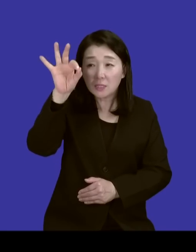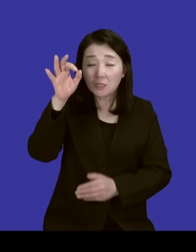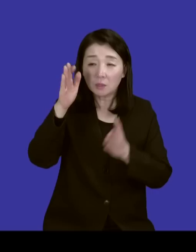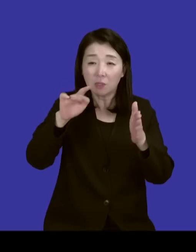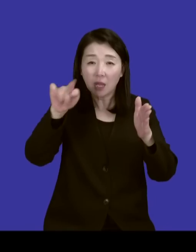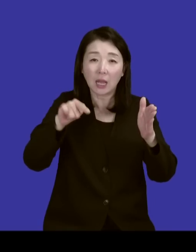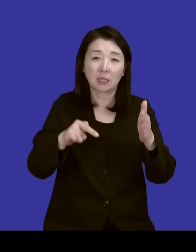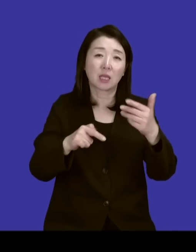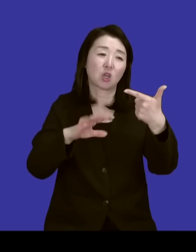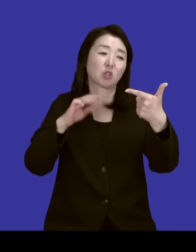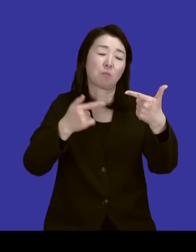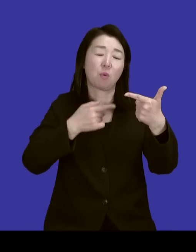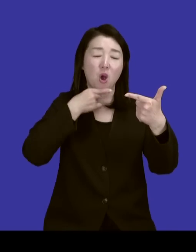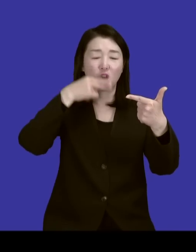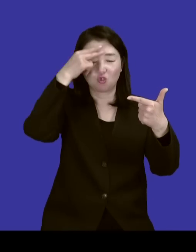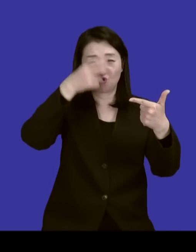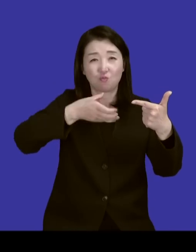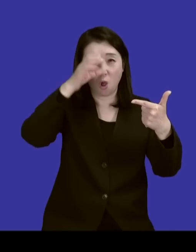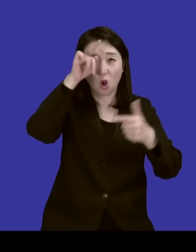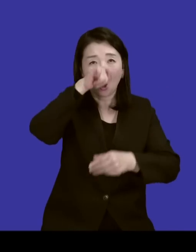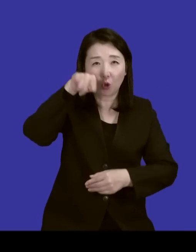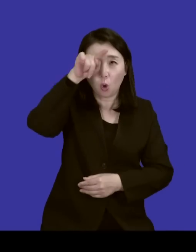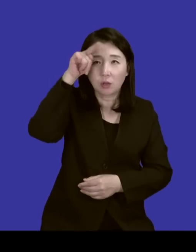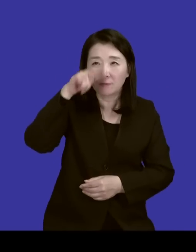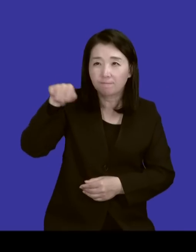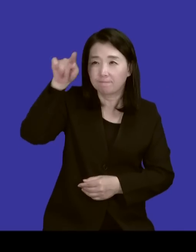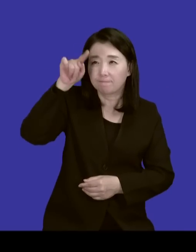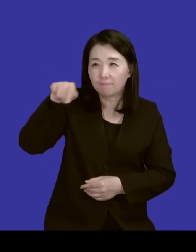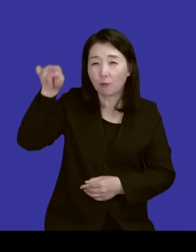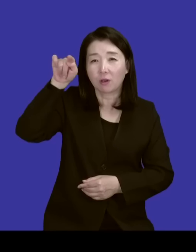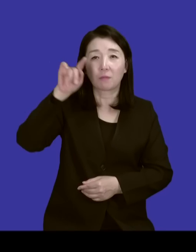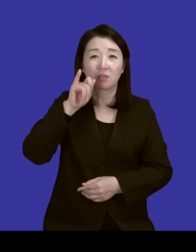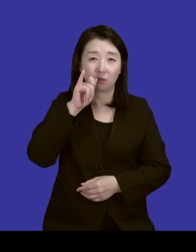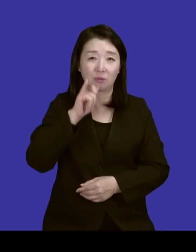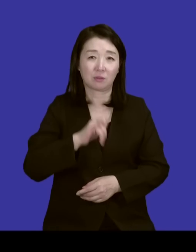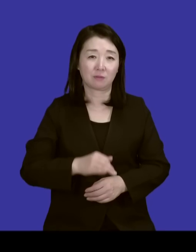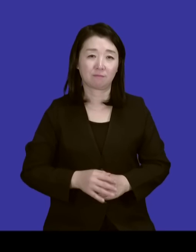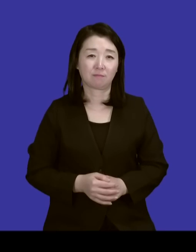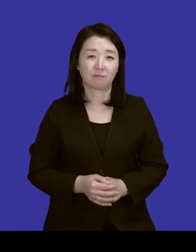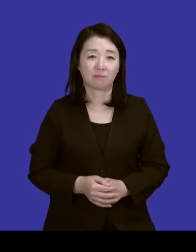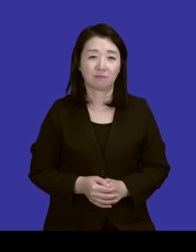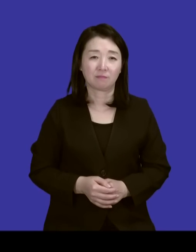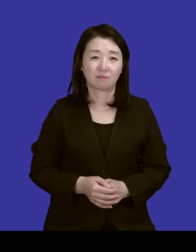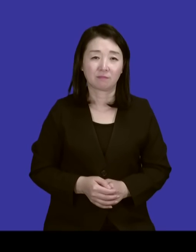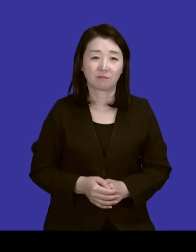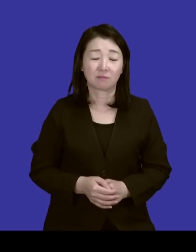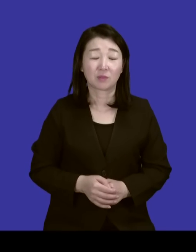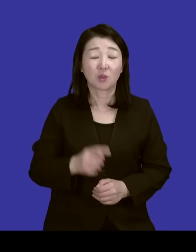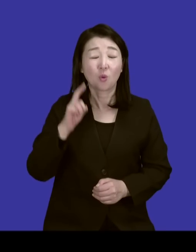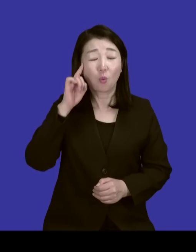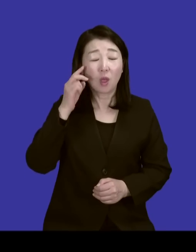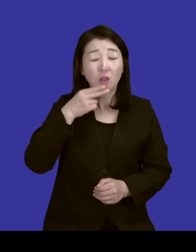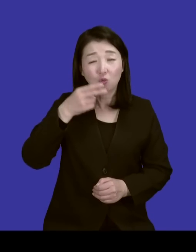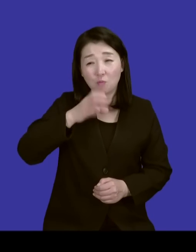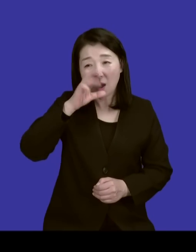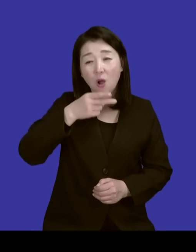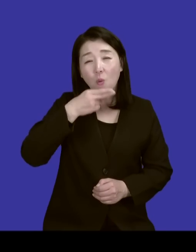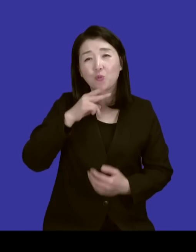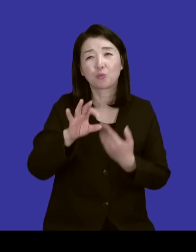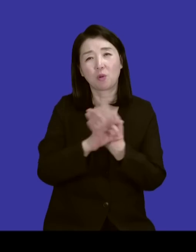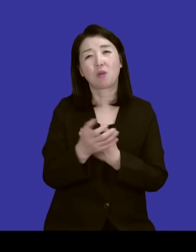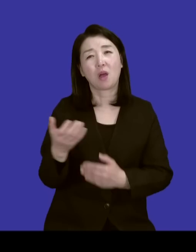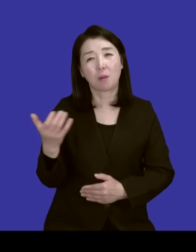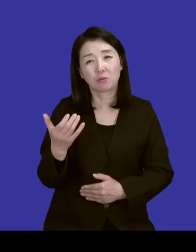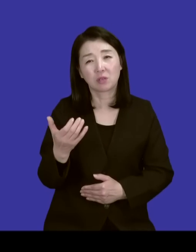동그라미 쳤대요. 늘 만추대고 그러니까 그거 아니면 아프니까 또 마시고 또